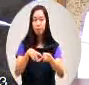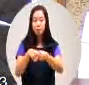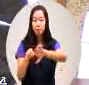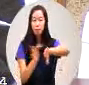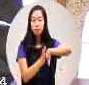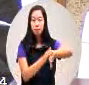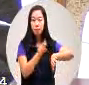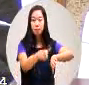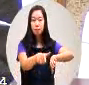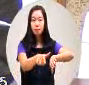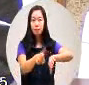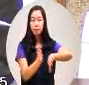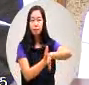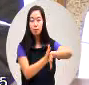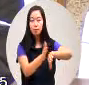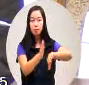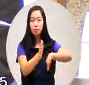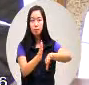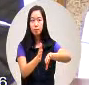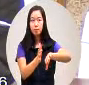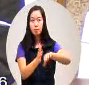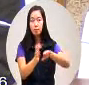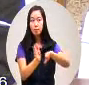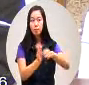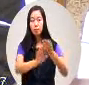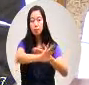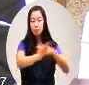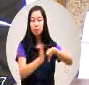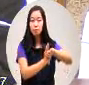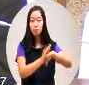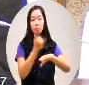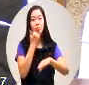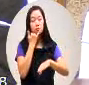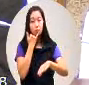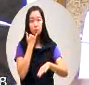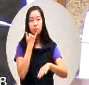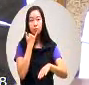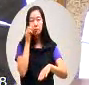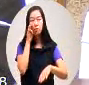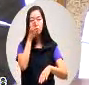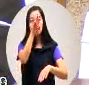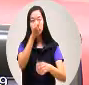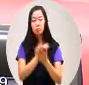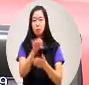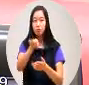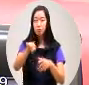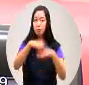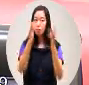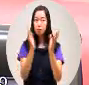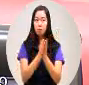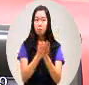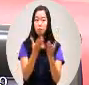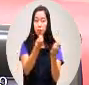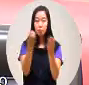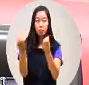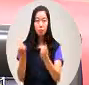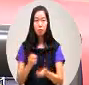该是比较靠靠那个外侧可是你看这完全都没有